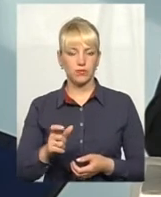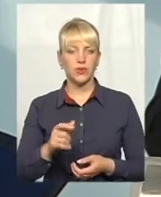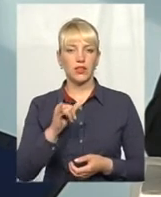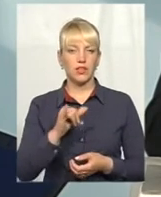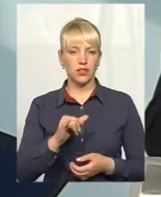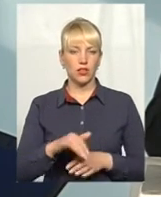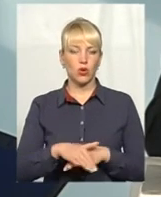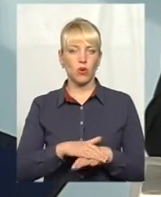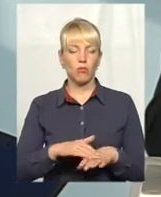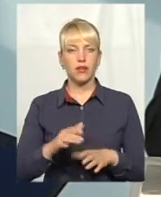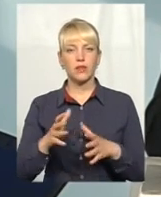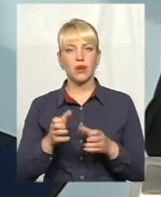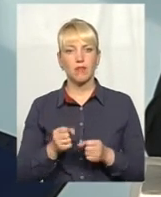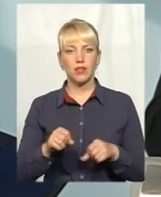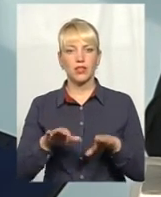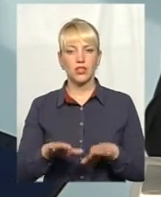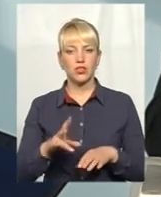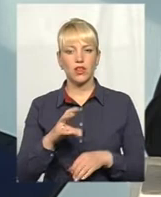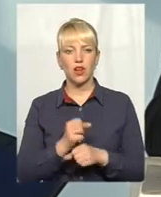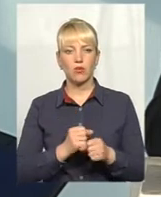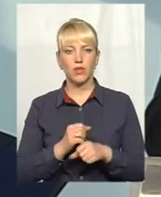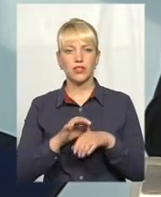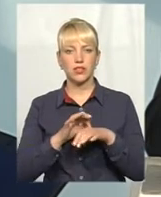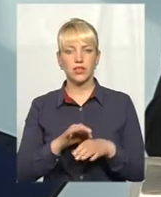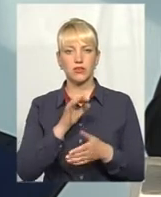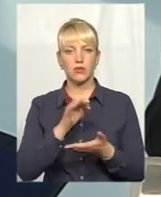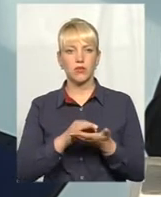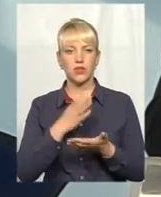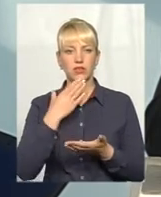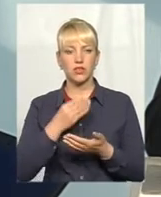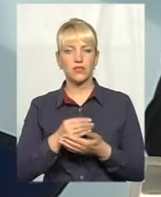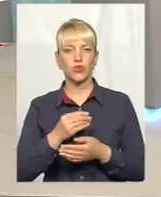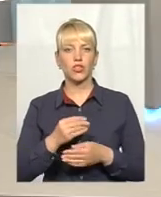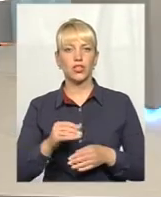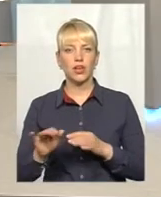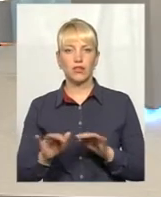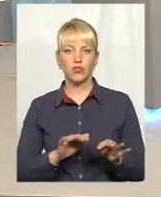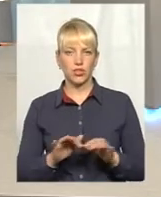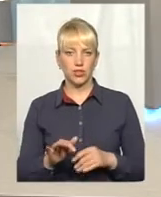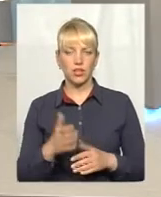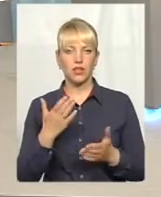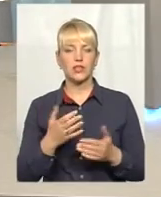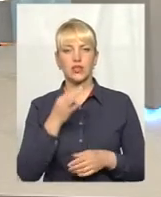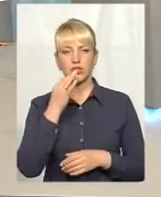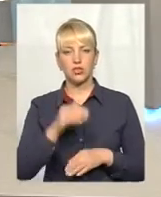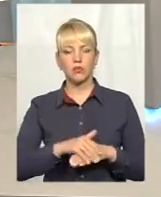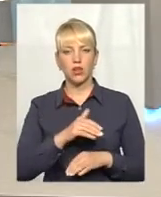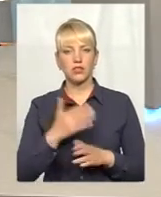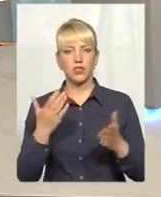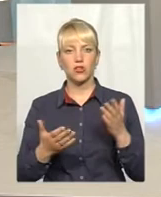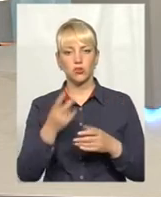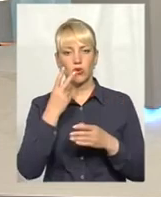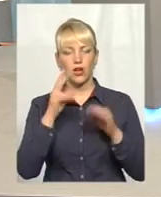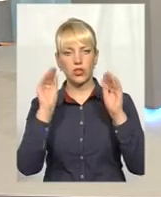приймати рішення на роботі, і нести відповідальність за свої вчинки. Скажіть, будь ласка, якщо поглянути на статистику,